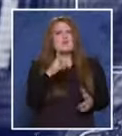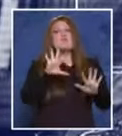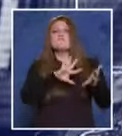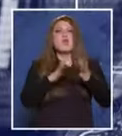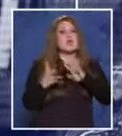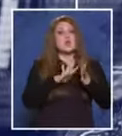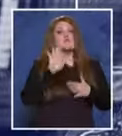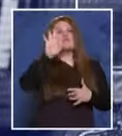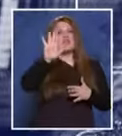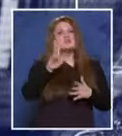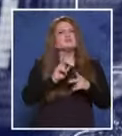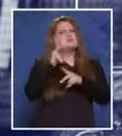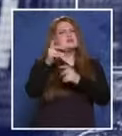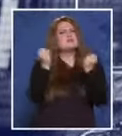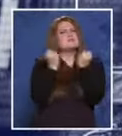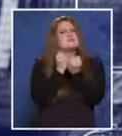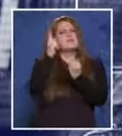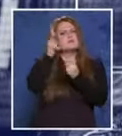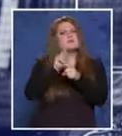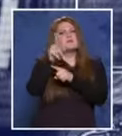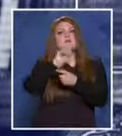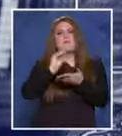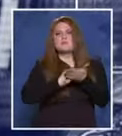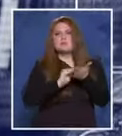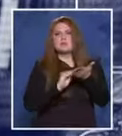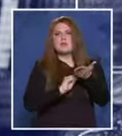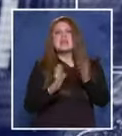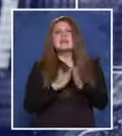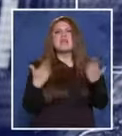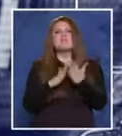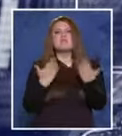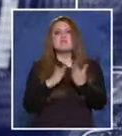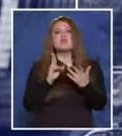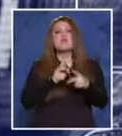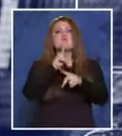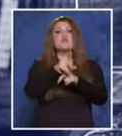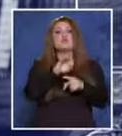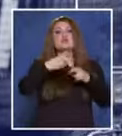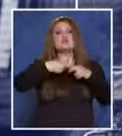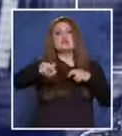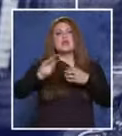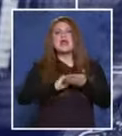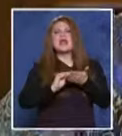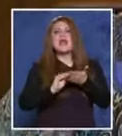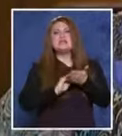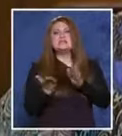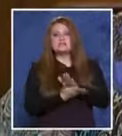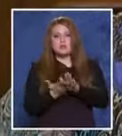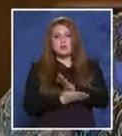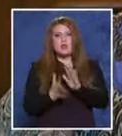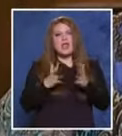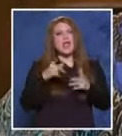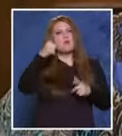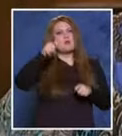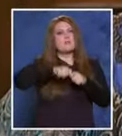възможно е вашия престой дори да не бъде отразен в никакви дневници и входящи и изходящи регистри. Ако ви е